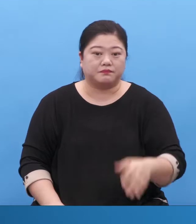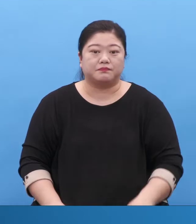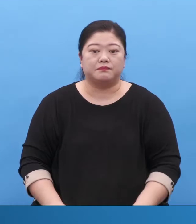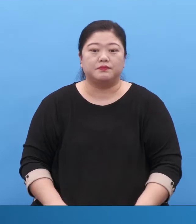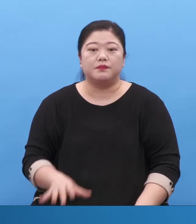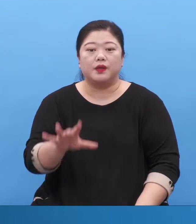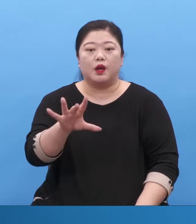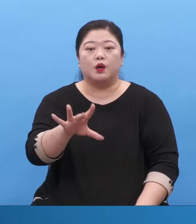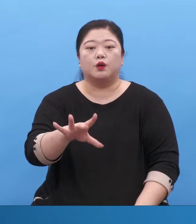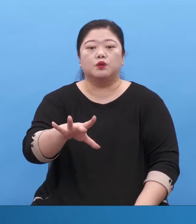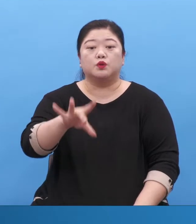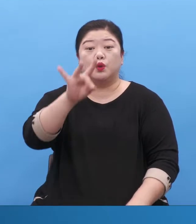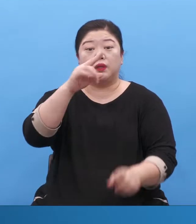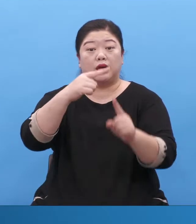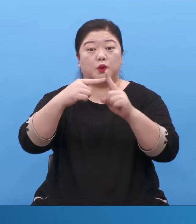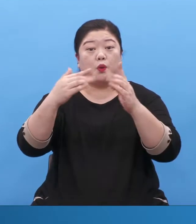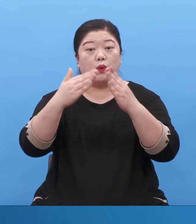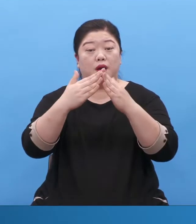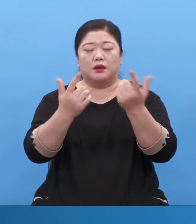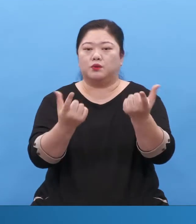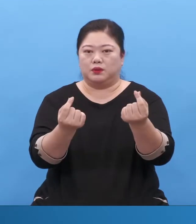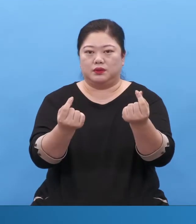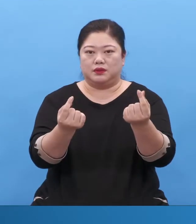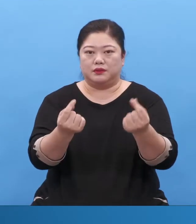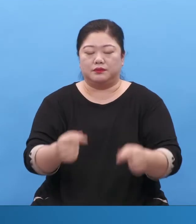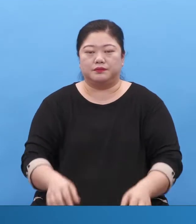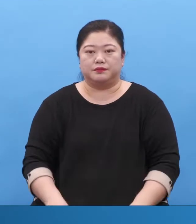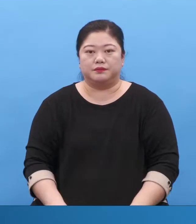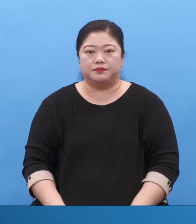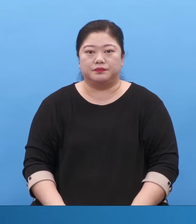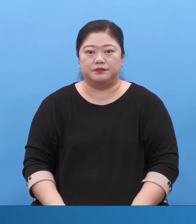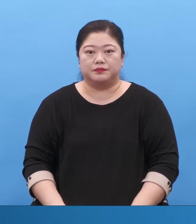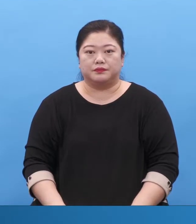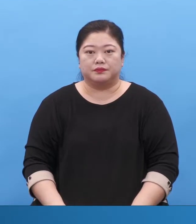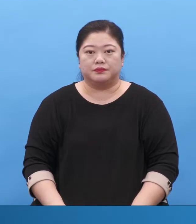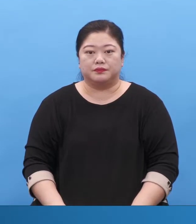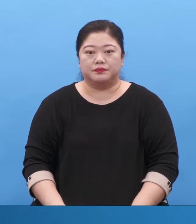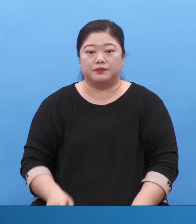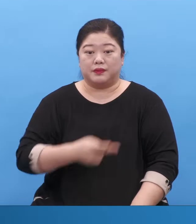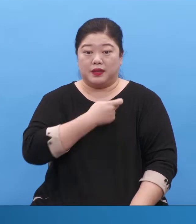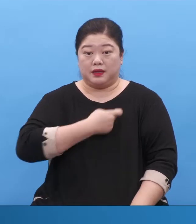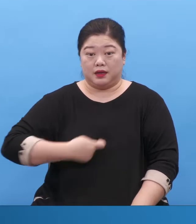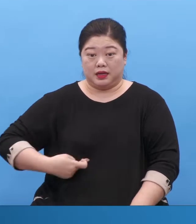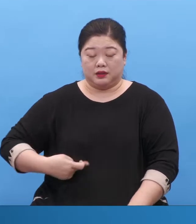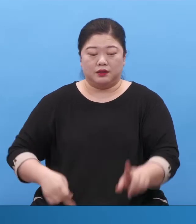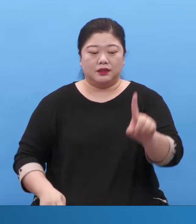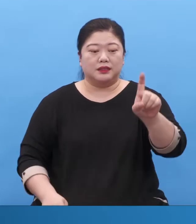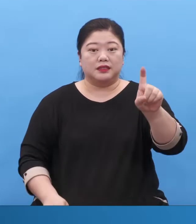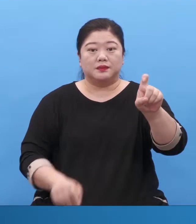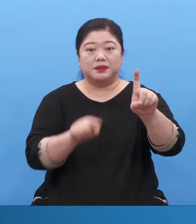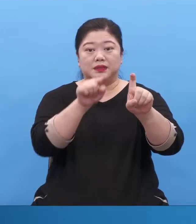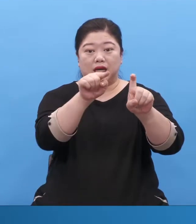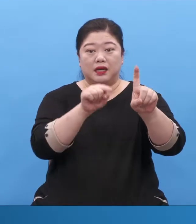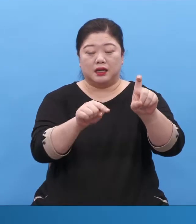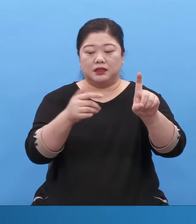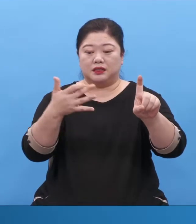초대교회, 나흥원에 오늘 4등기 11장 19일도